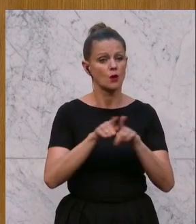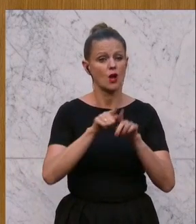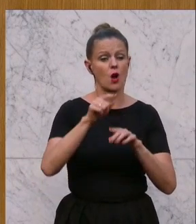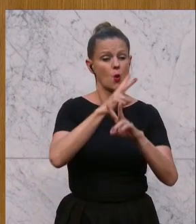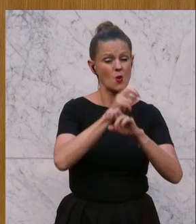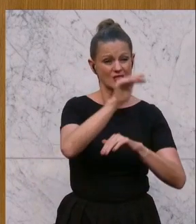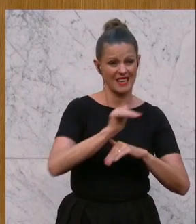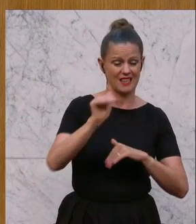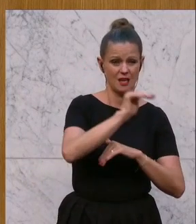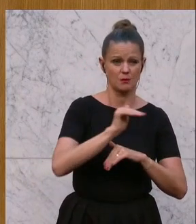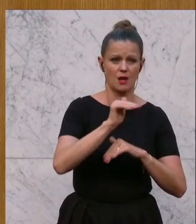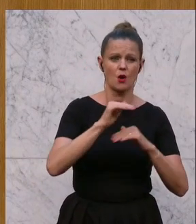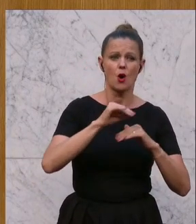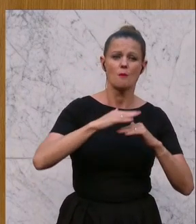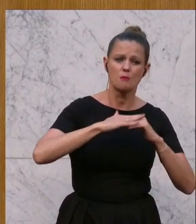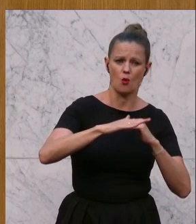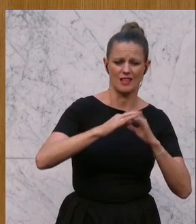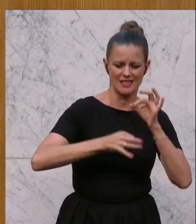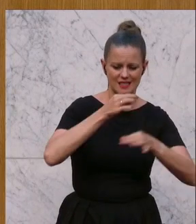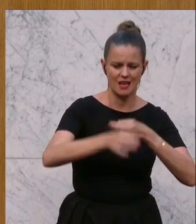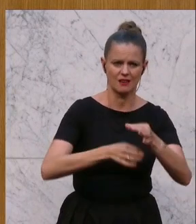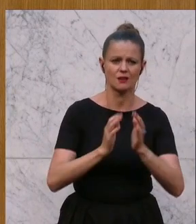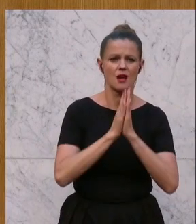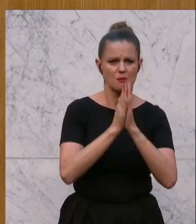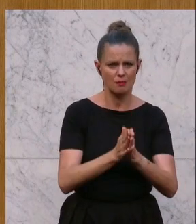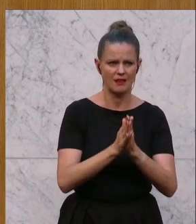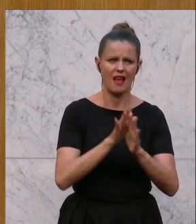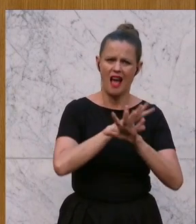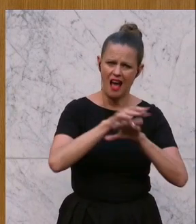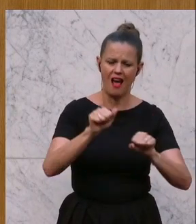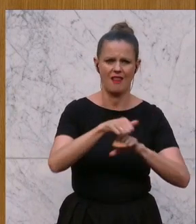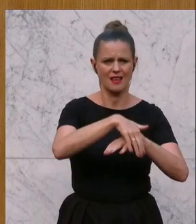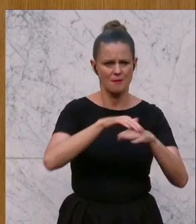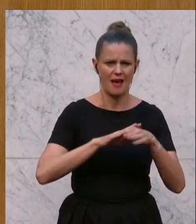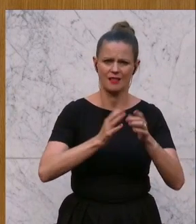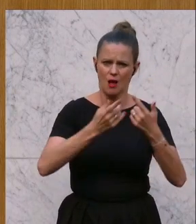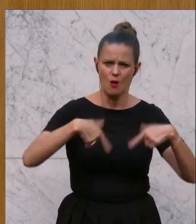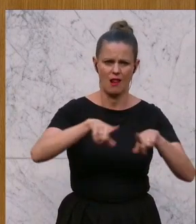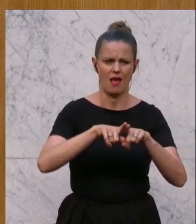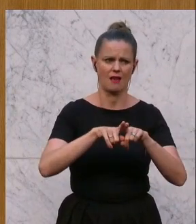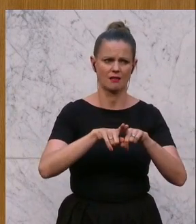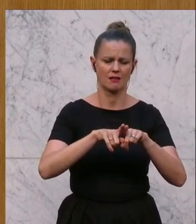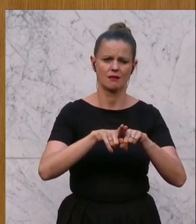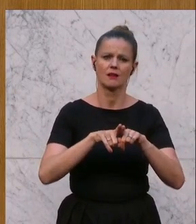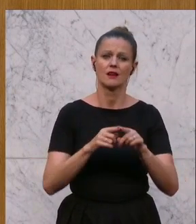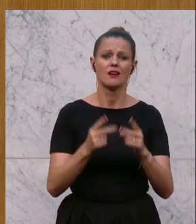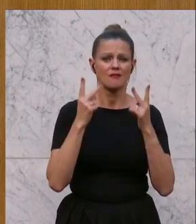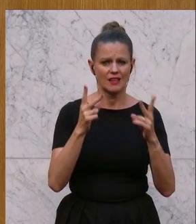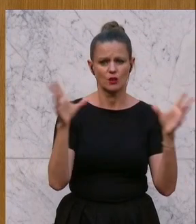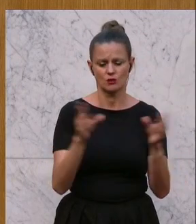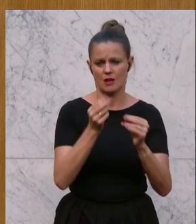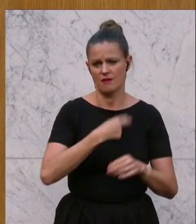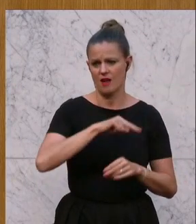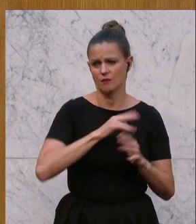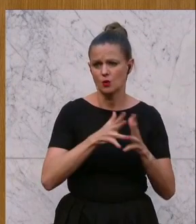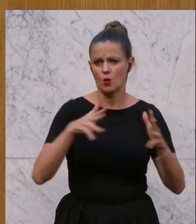natürlich das Thema Bodenstrategie. Also hier wirklich der Appell an alle Gemeinden und Länder. Es ist die gemeinsame Verantwortung. Es ist ein großes